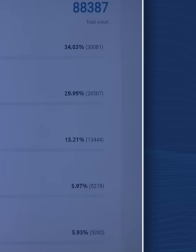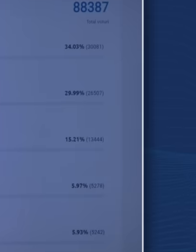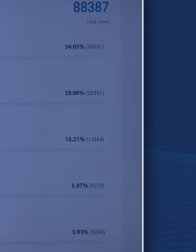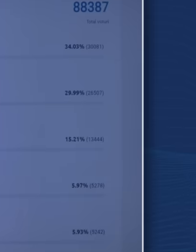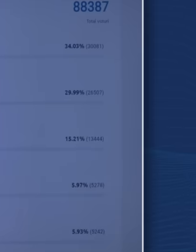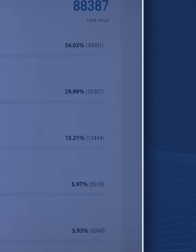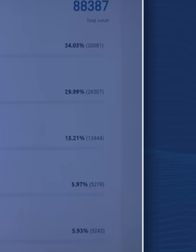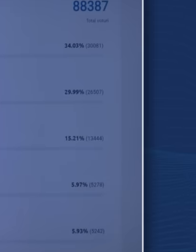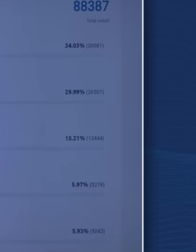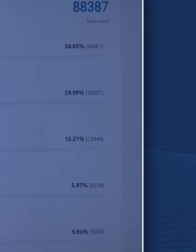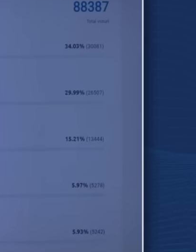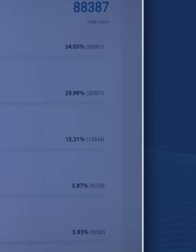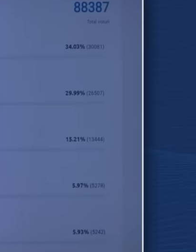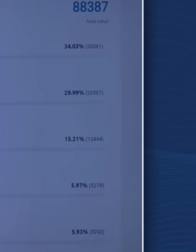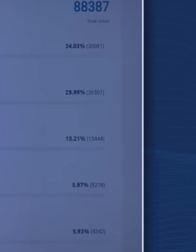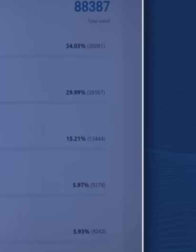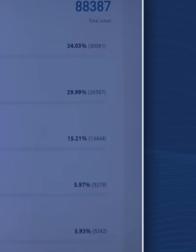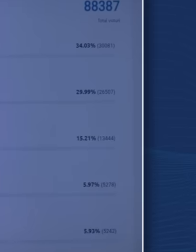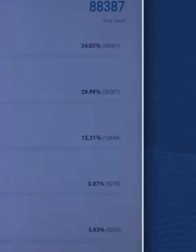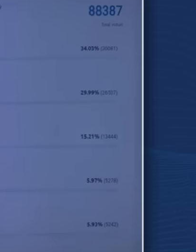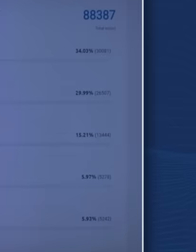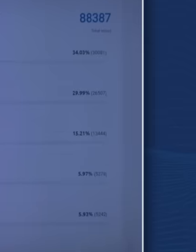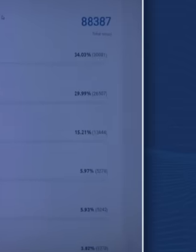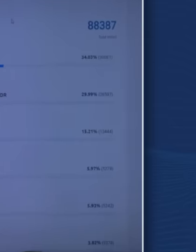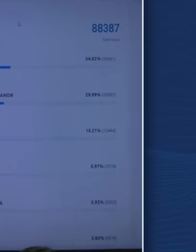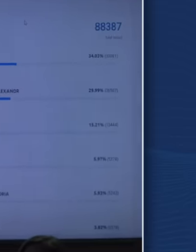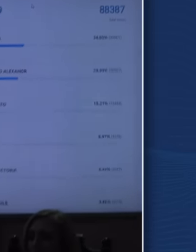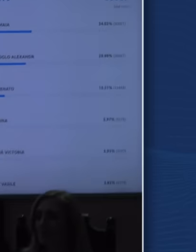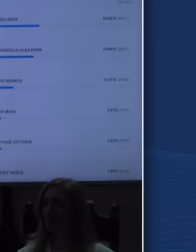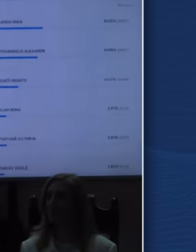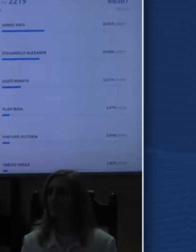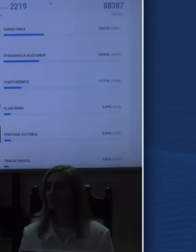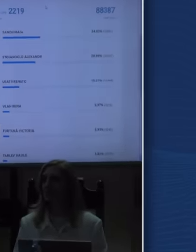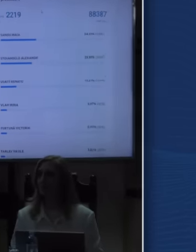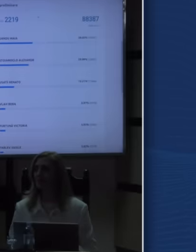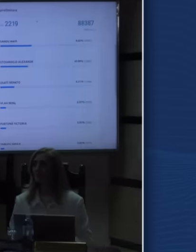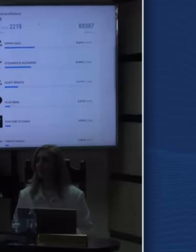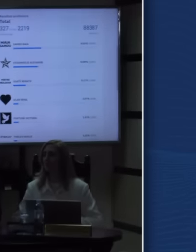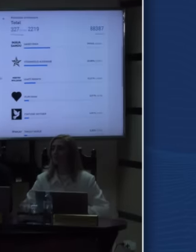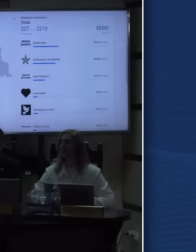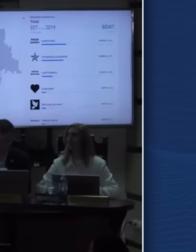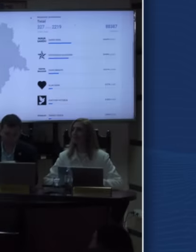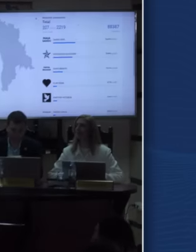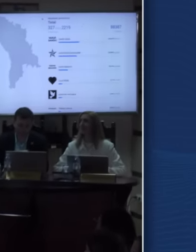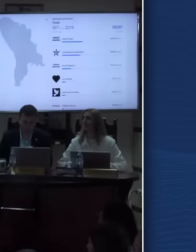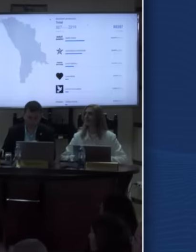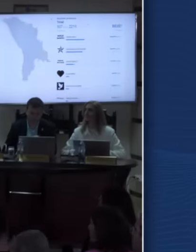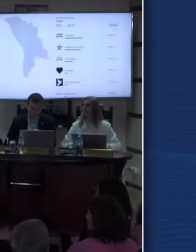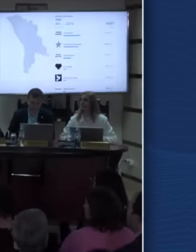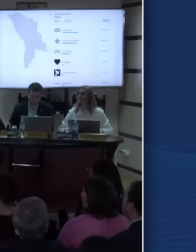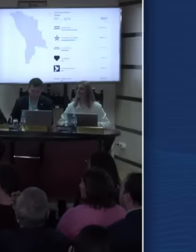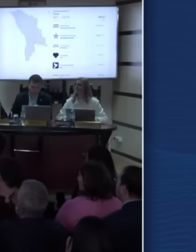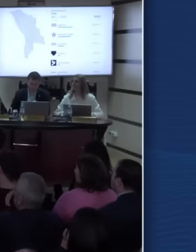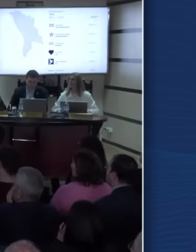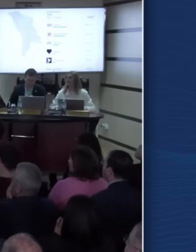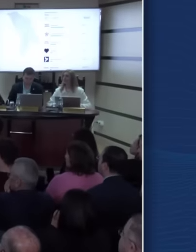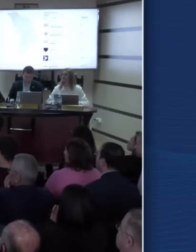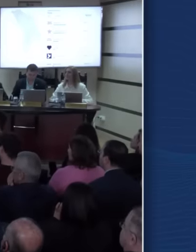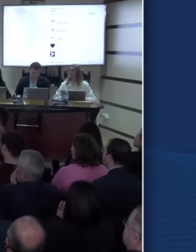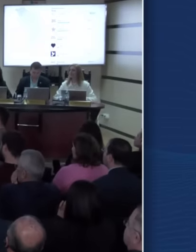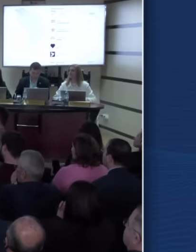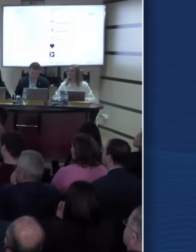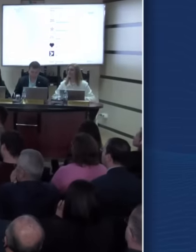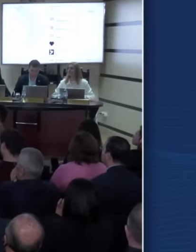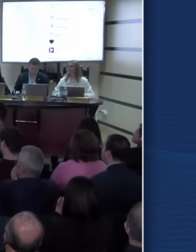se vor închide la ora 21 a țării gazdă. Și rezultatele care sunt afișate acum pe ecran